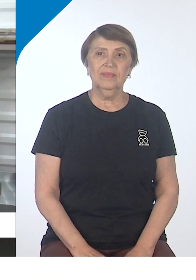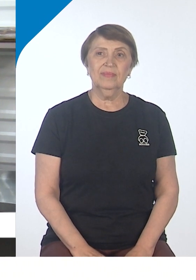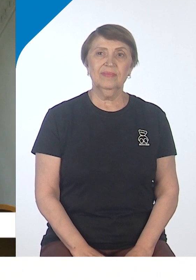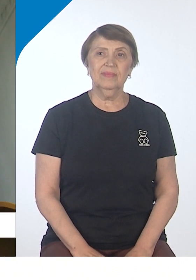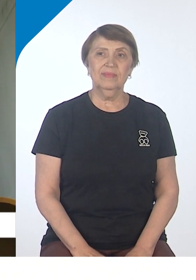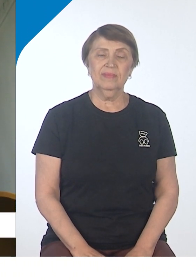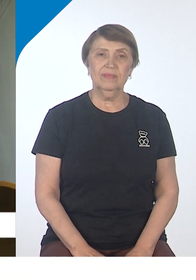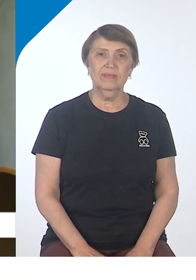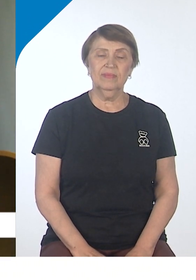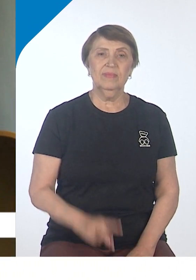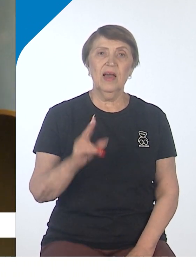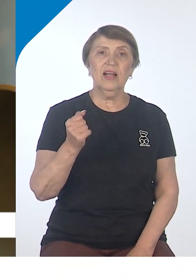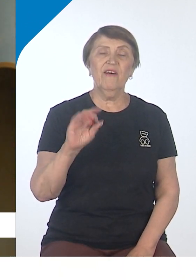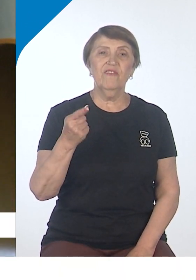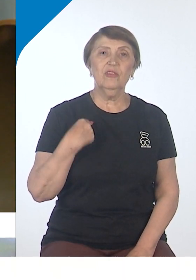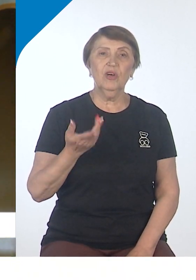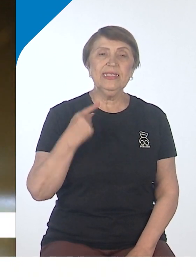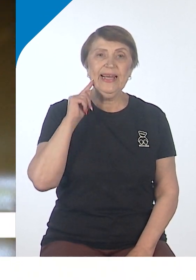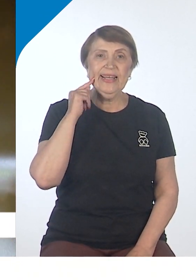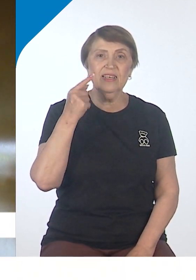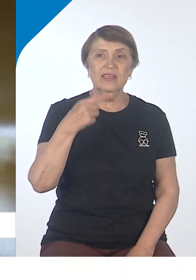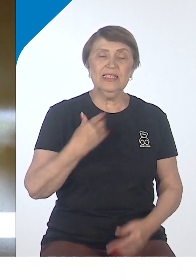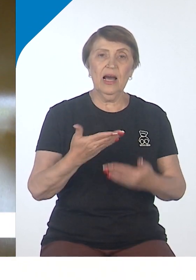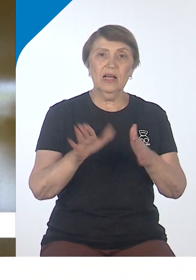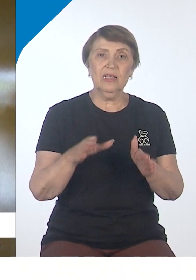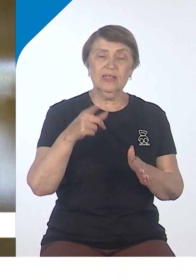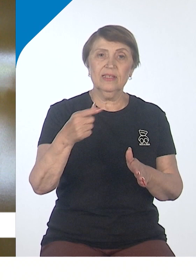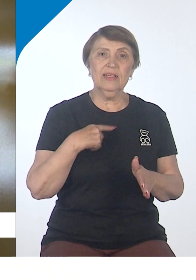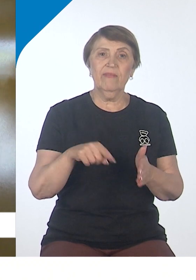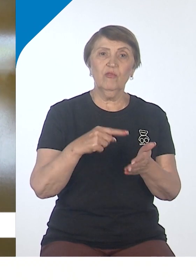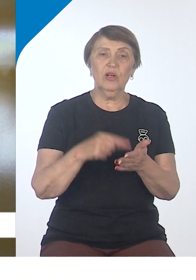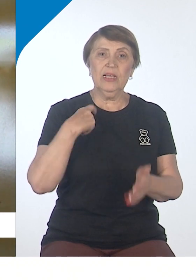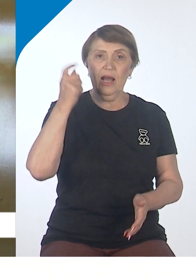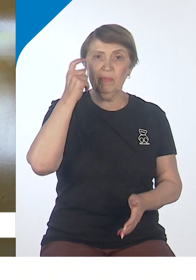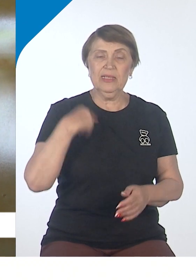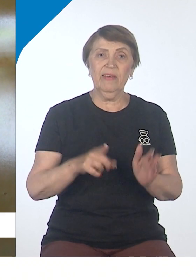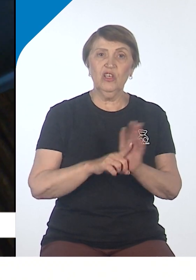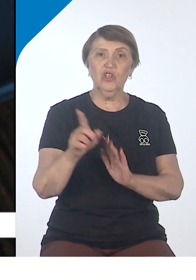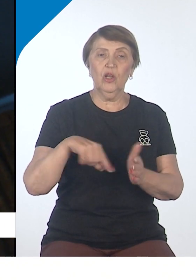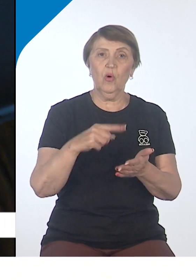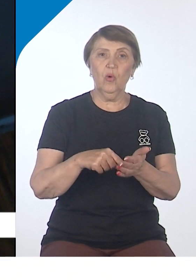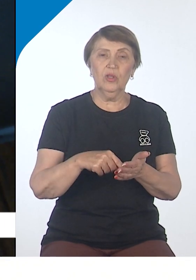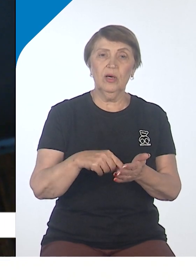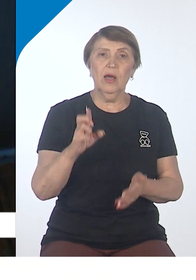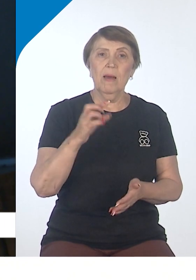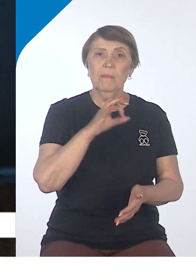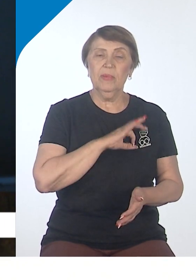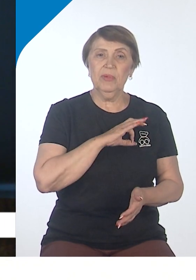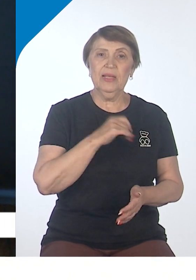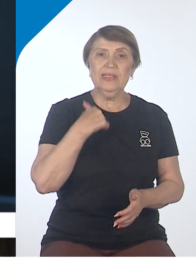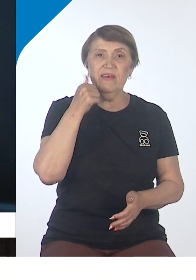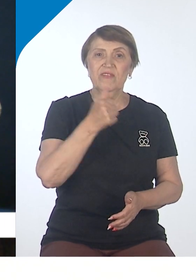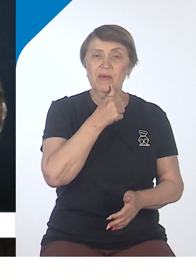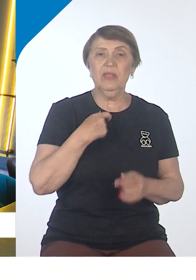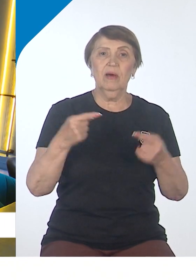слов нет. Кафе-кондитерская «Особняк номер 11» открылась в Хабаровске в начале года. Предприниматель арендовал памятник архитектуры на